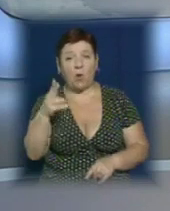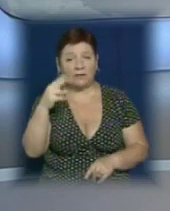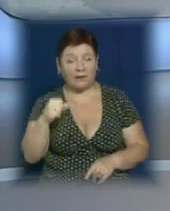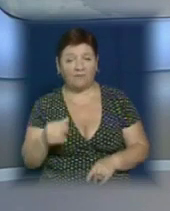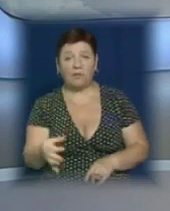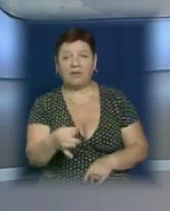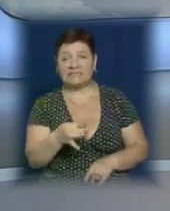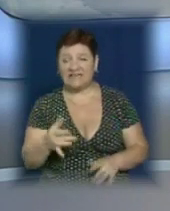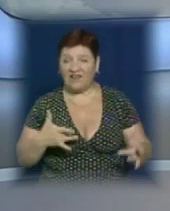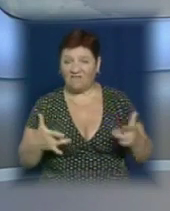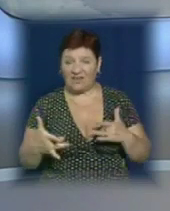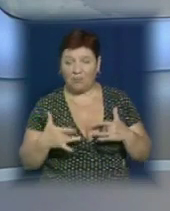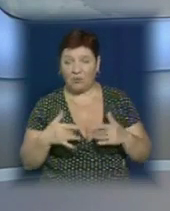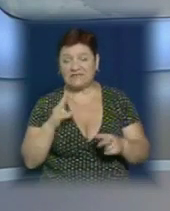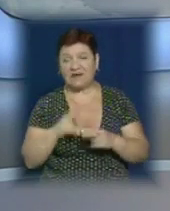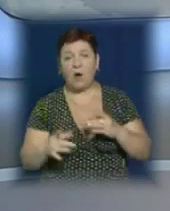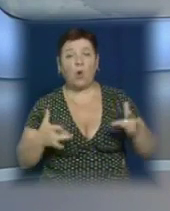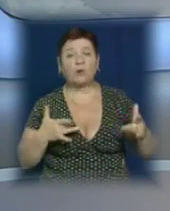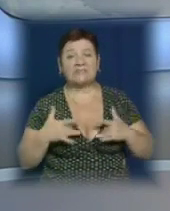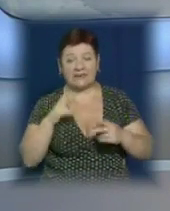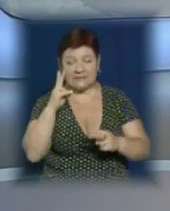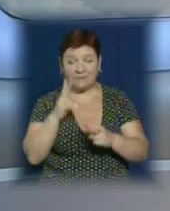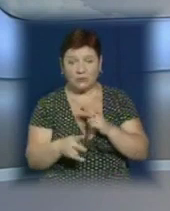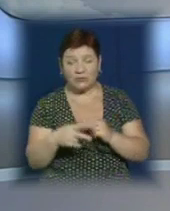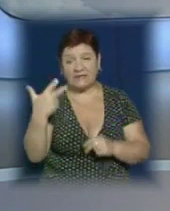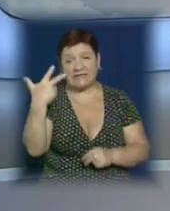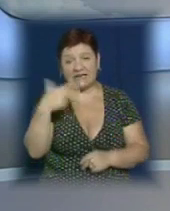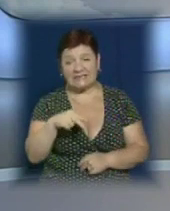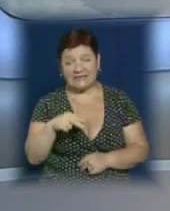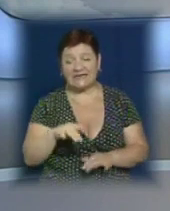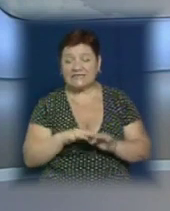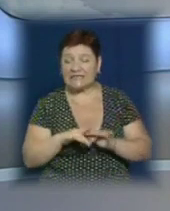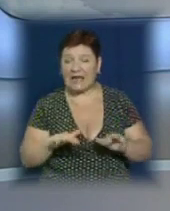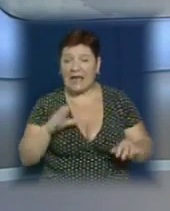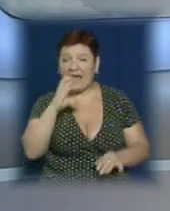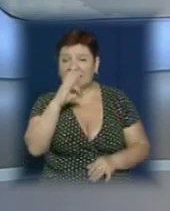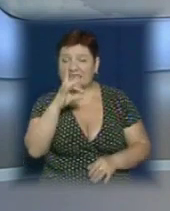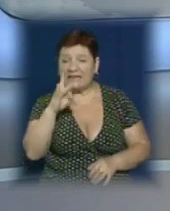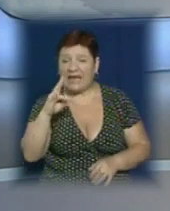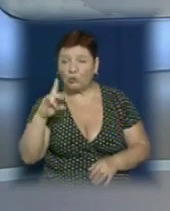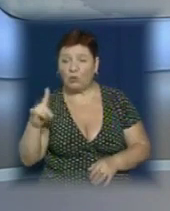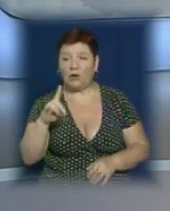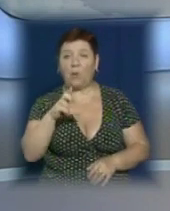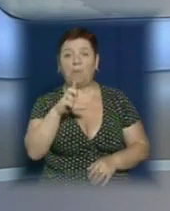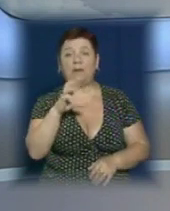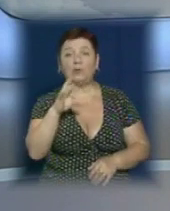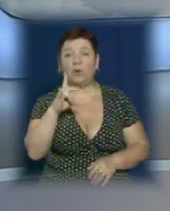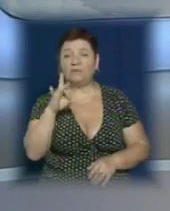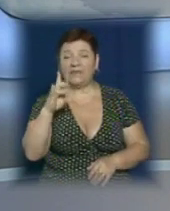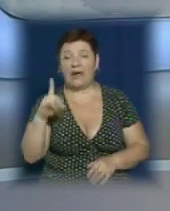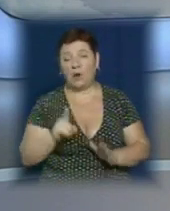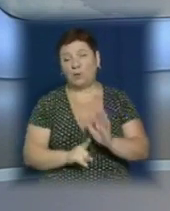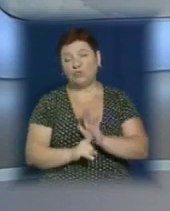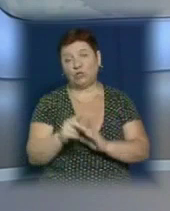обласній філармонії завершується цикл концертів «32 сонати Людвіга Ван Бетхови» на початок о